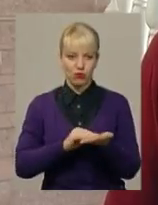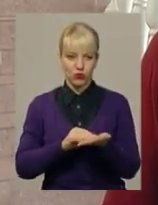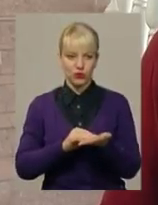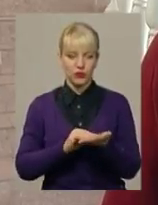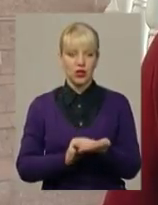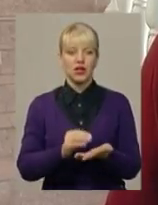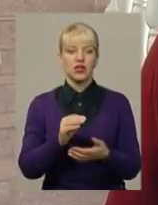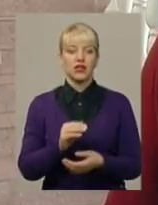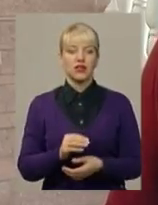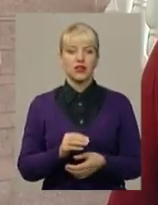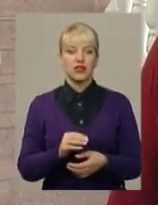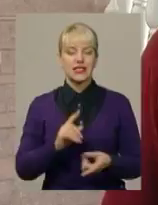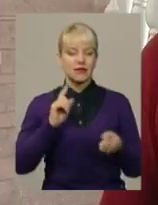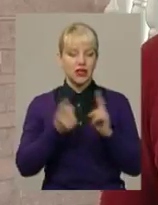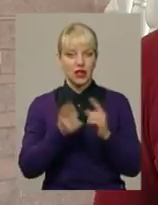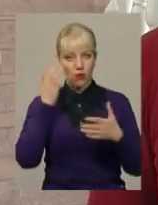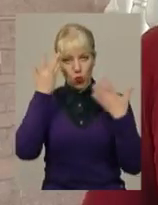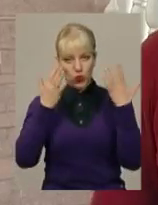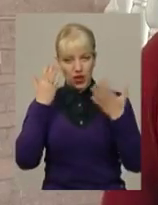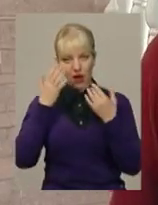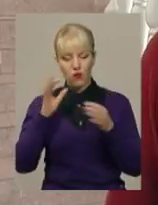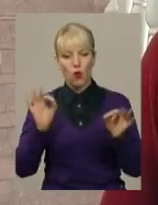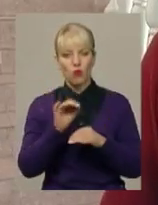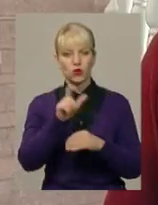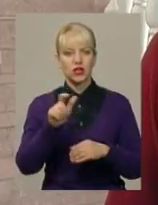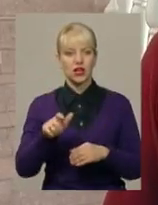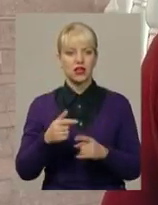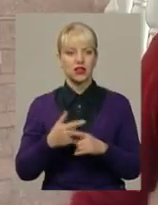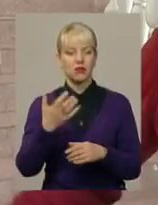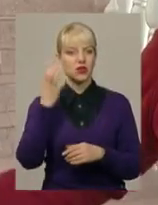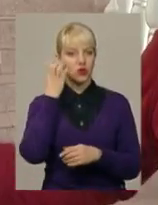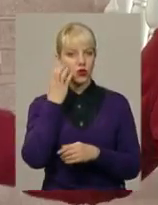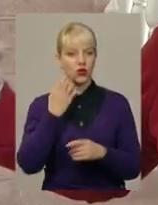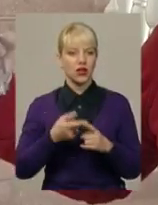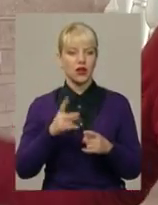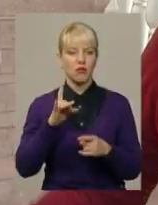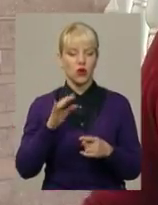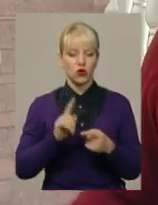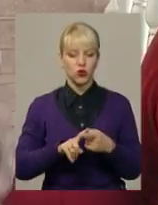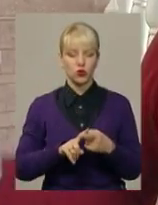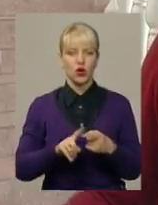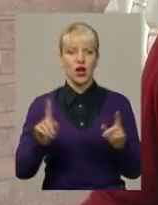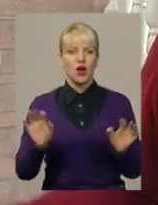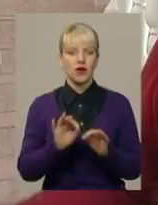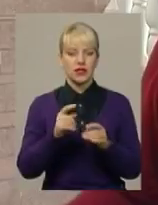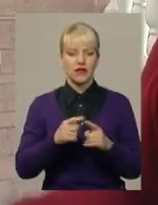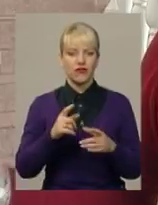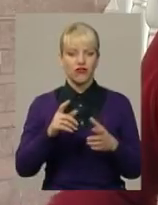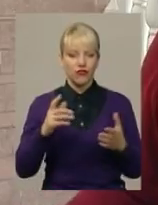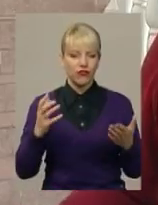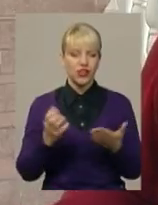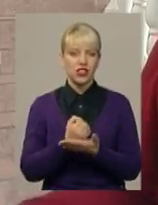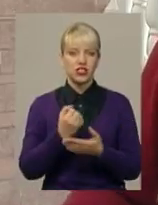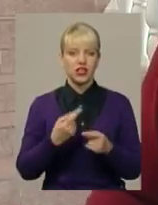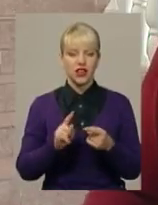абсолютно змінив уяву музикантів. І ми в залі сиділи слухали про цю овертюру. Це вийшла така монументальна, європейська, романтична